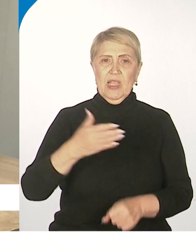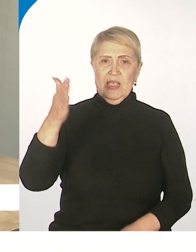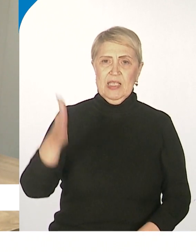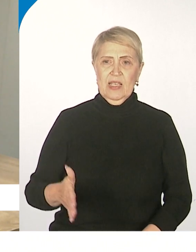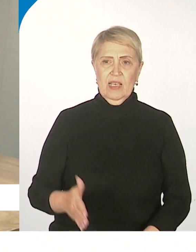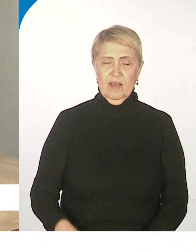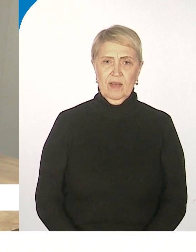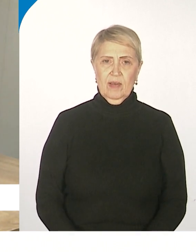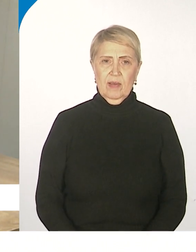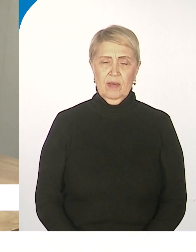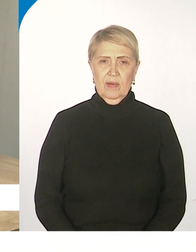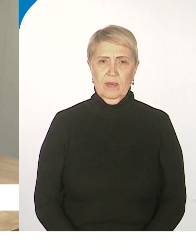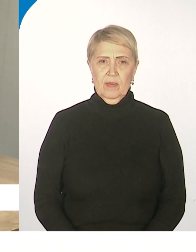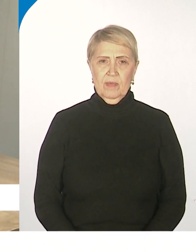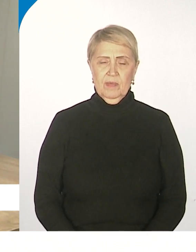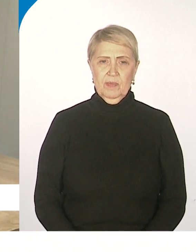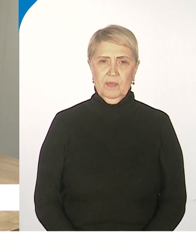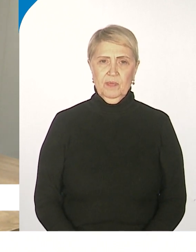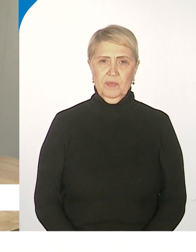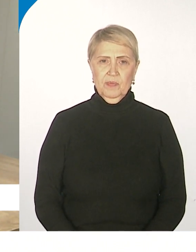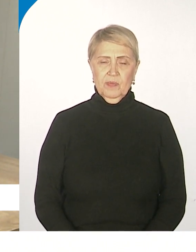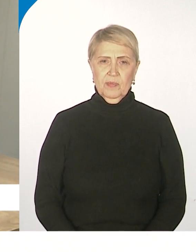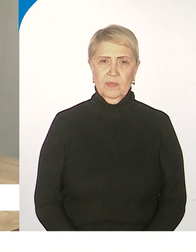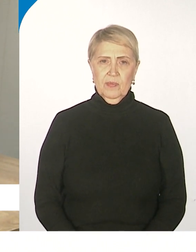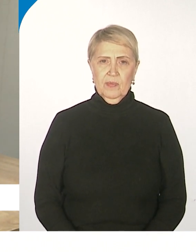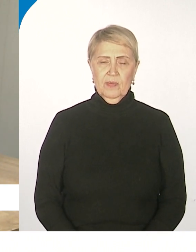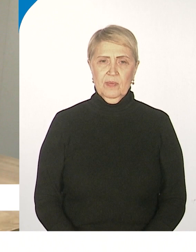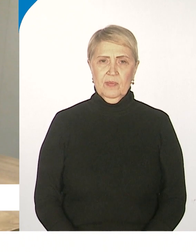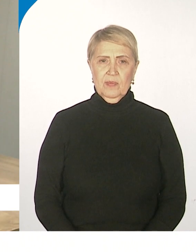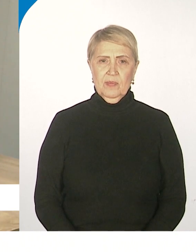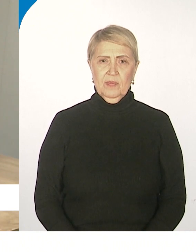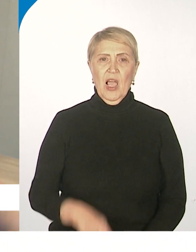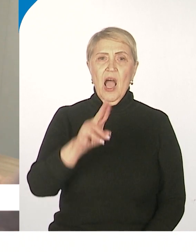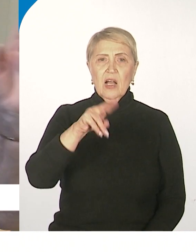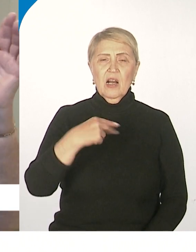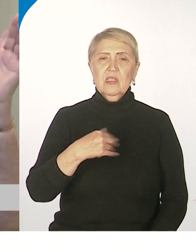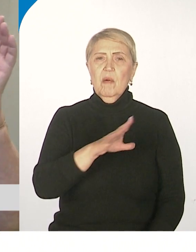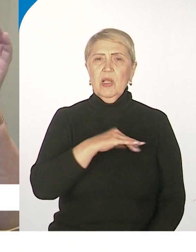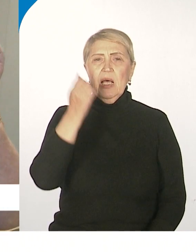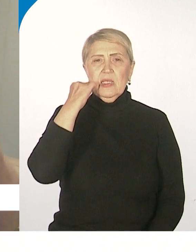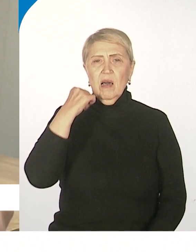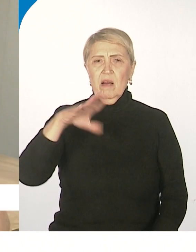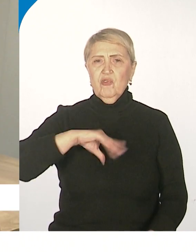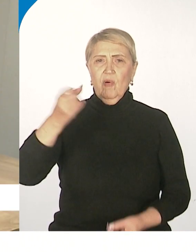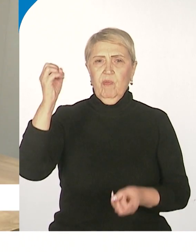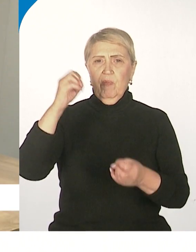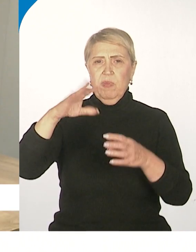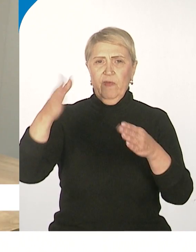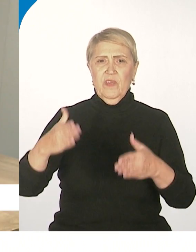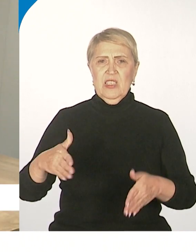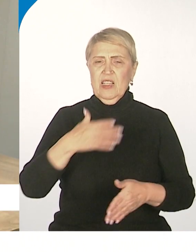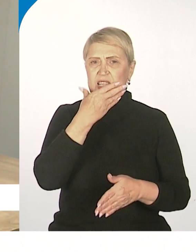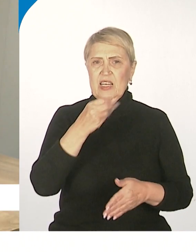вот так вот завитушками все. Караска висела. И все это вот так. Особенно вот где